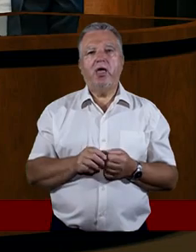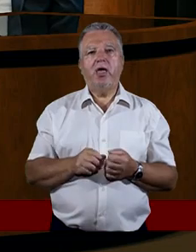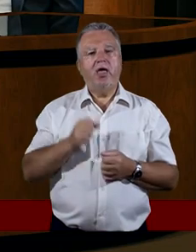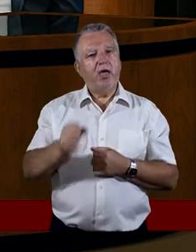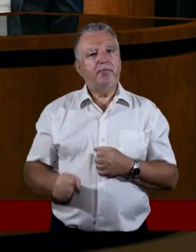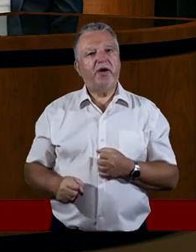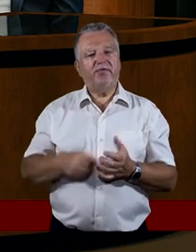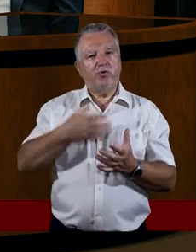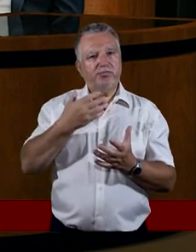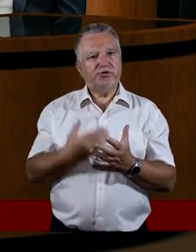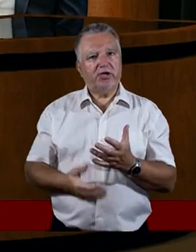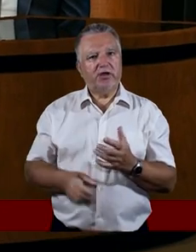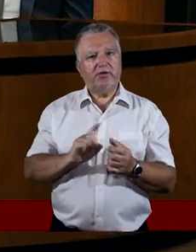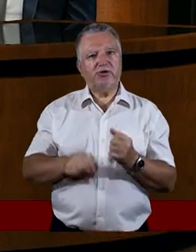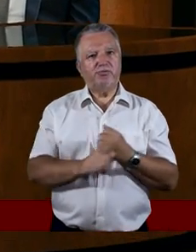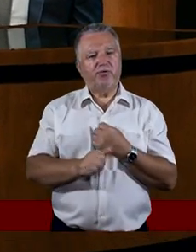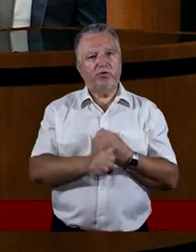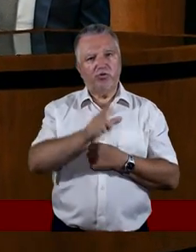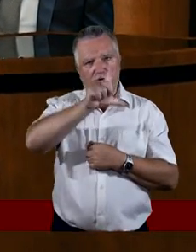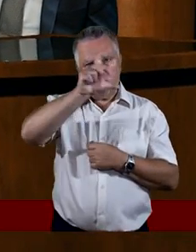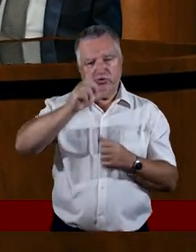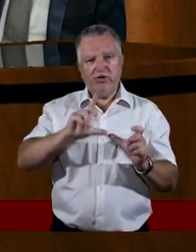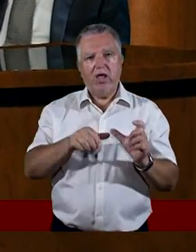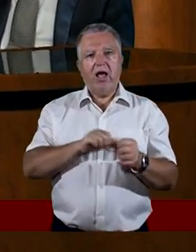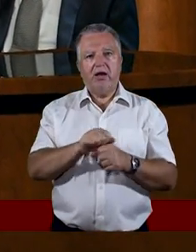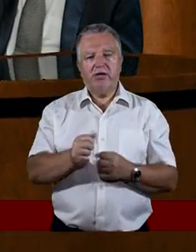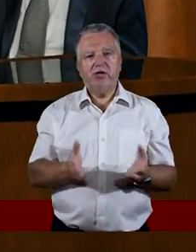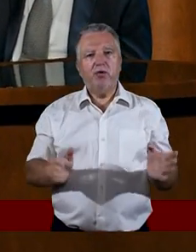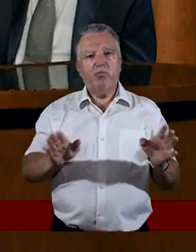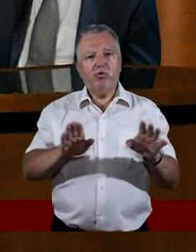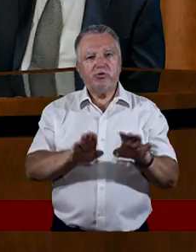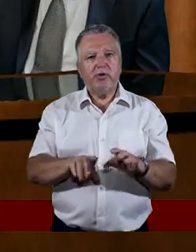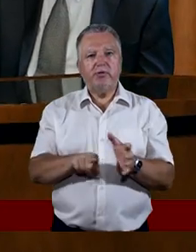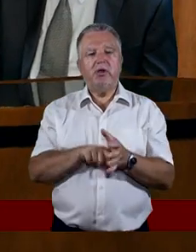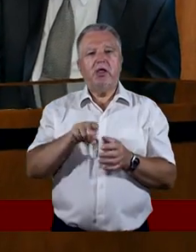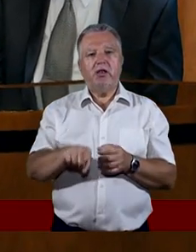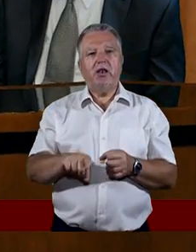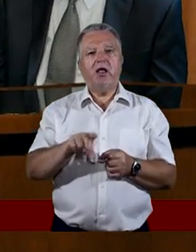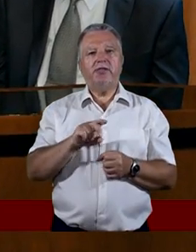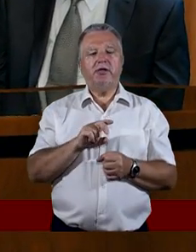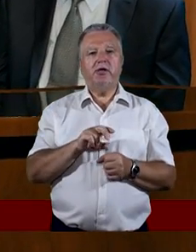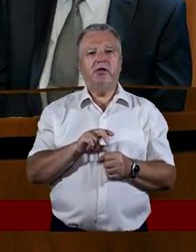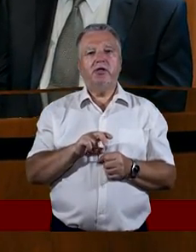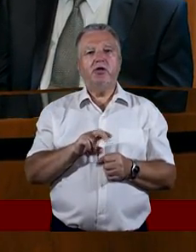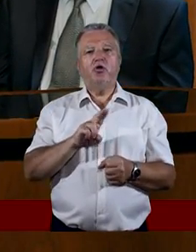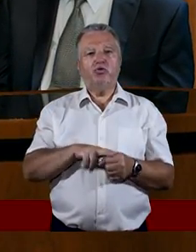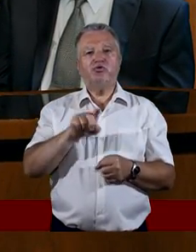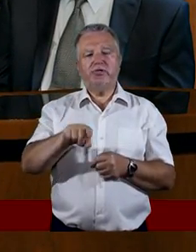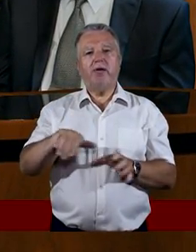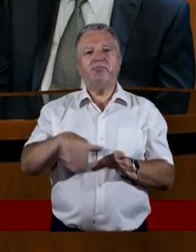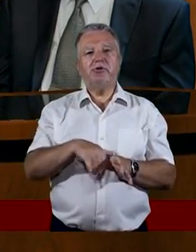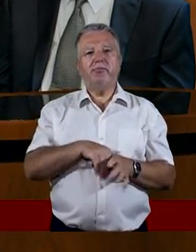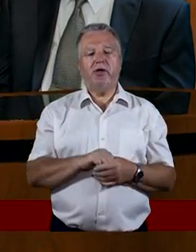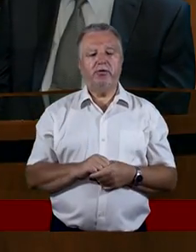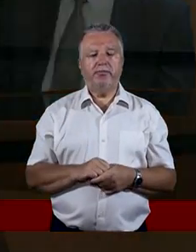z ludzkiego punktu widzenia, ale jest błogosławieństwem dla tego miejsca, bo tam przebywa i głosi tą dobrą nowinę. W